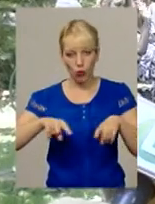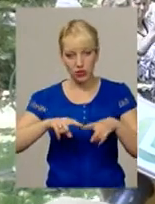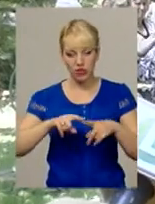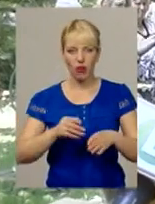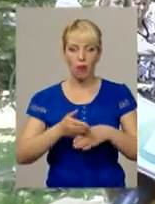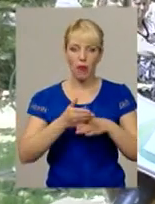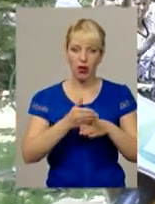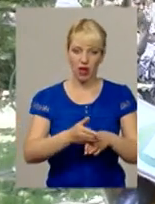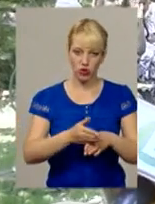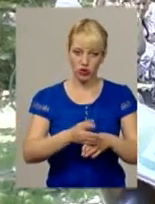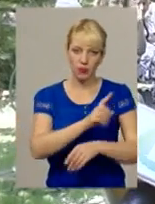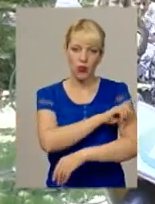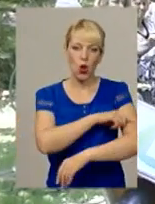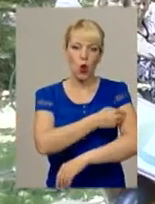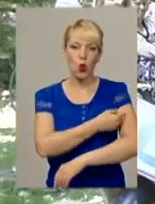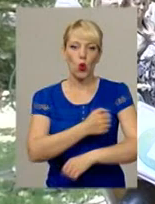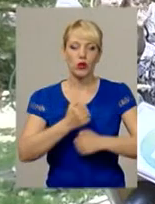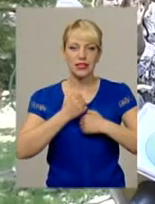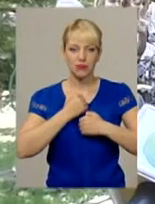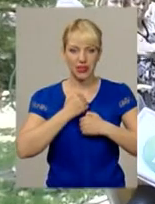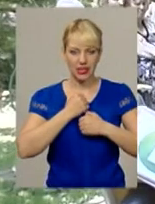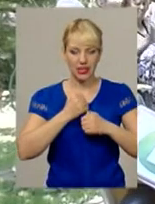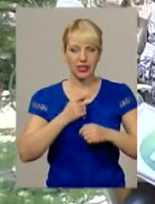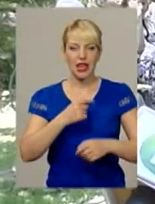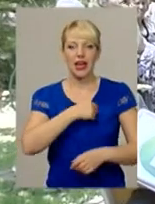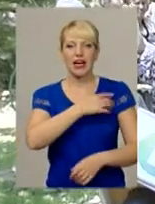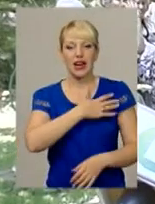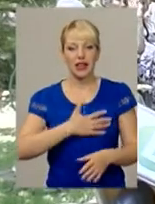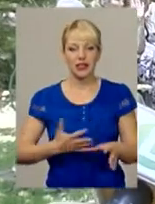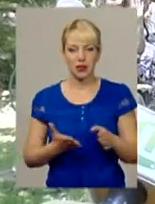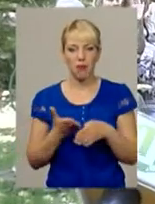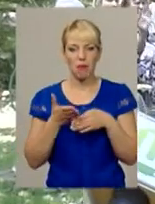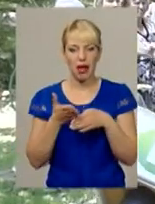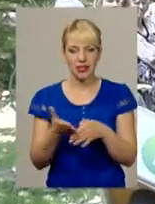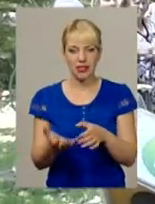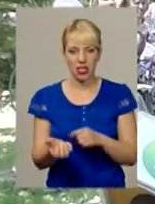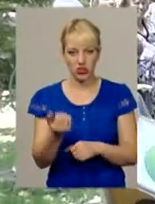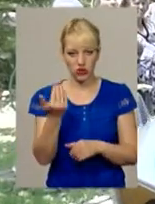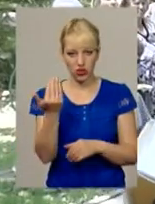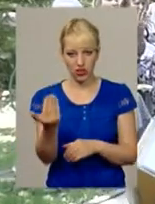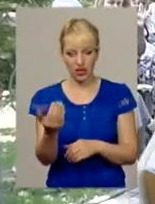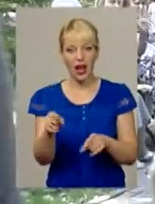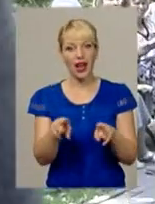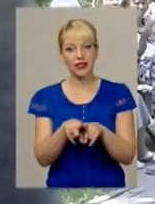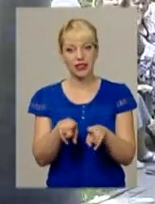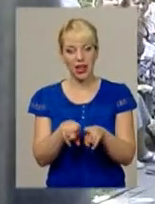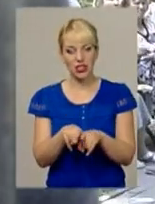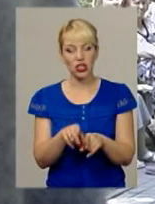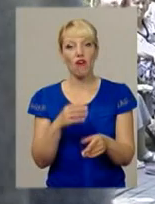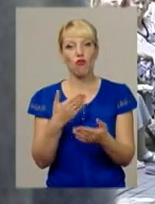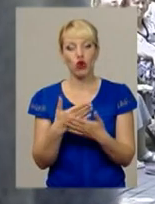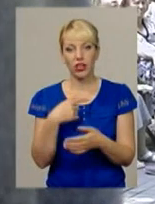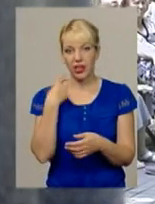допустимо, в госпіталь раненим підтримують їх. А також особливо я